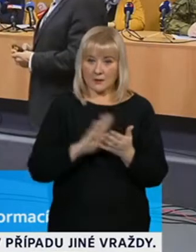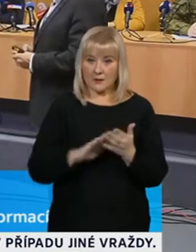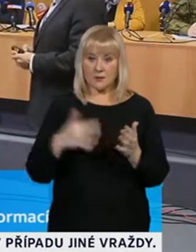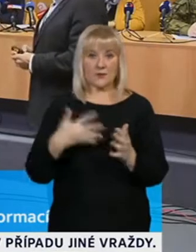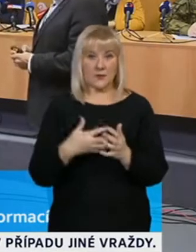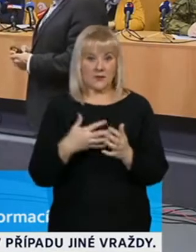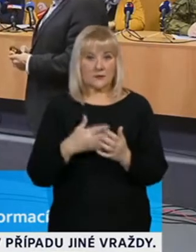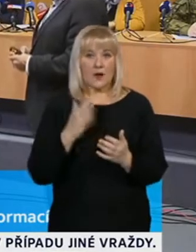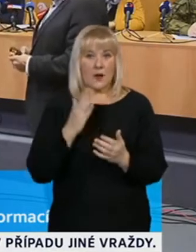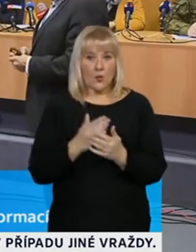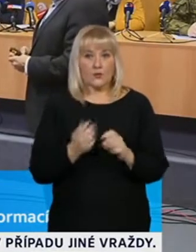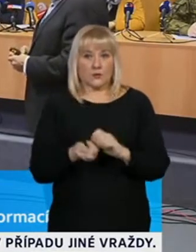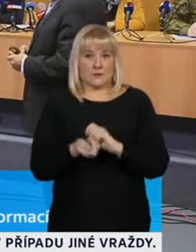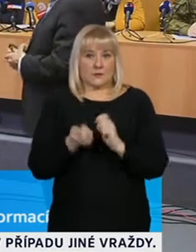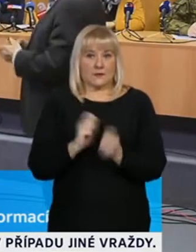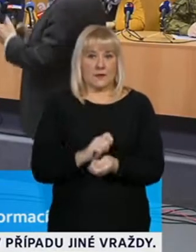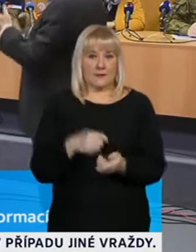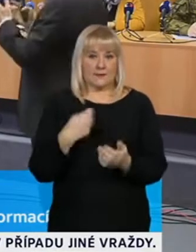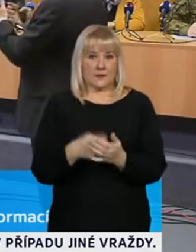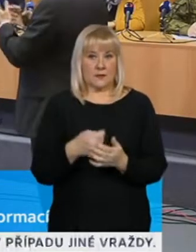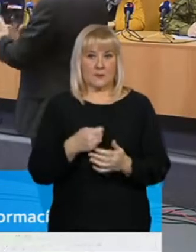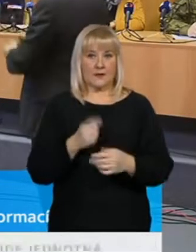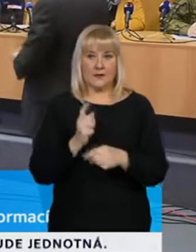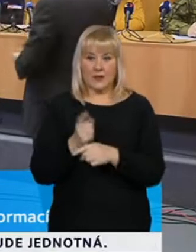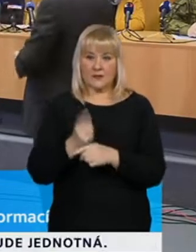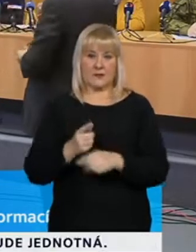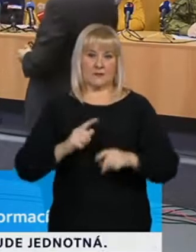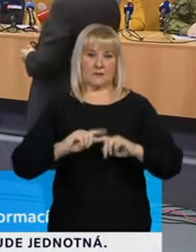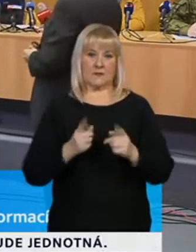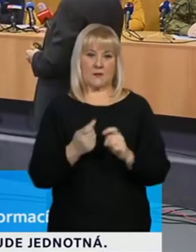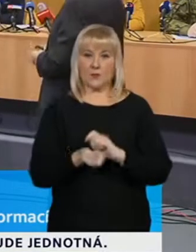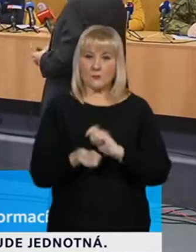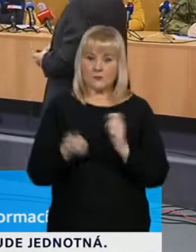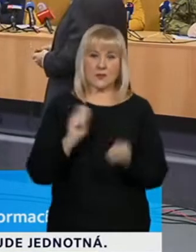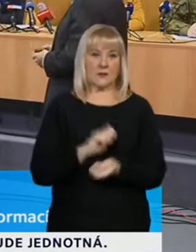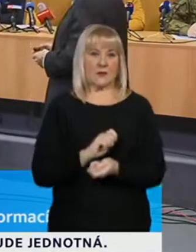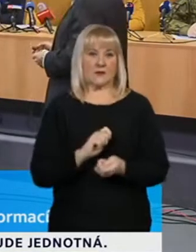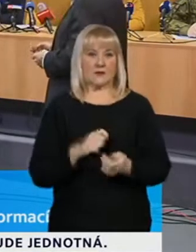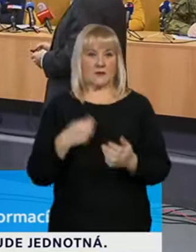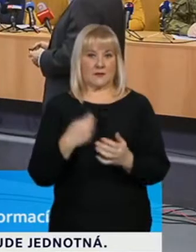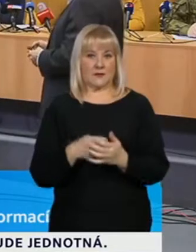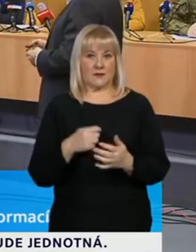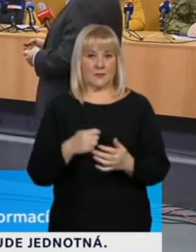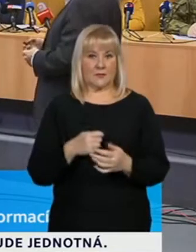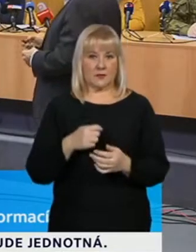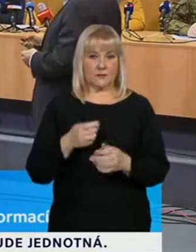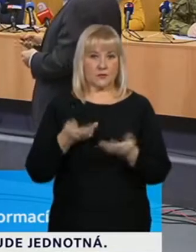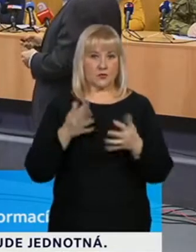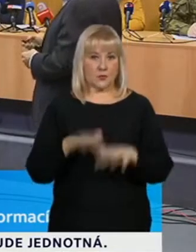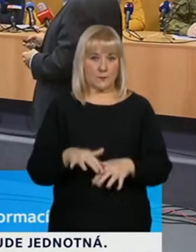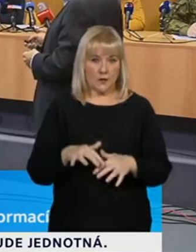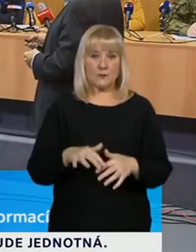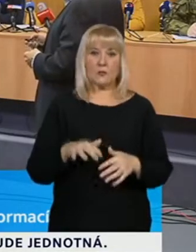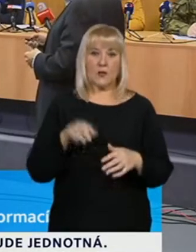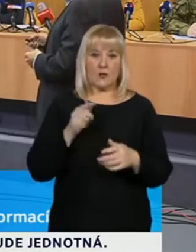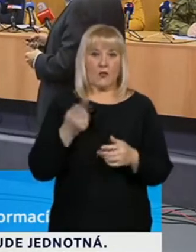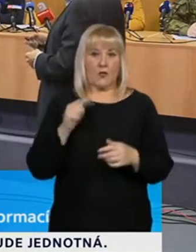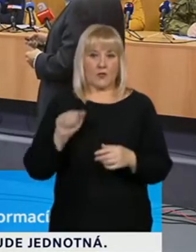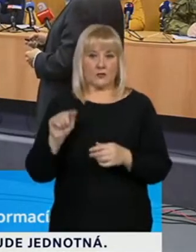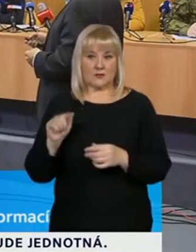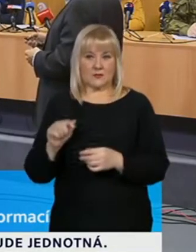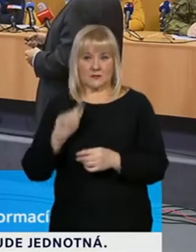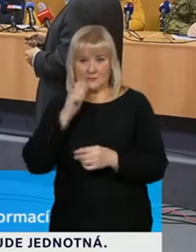spektrum klientů, nebo chcete-li případů, které jsou testovány těmi PCR testy. A částečně to zase